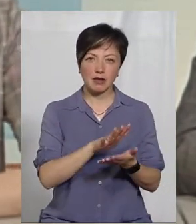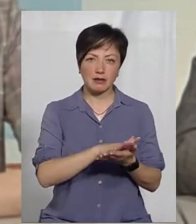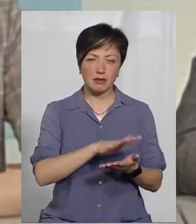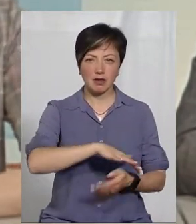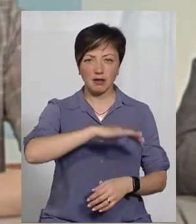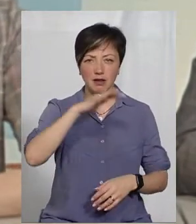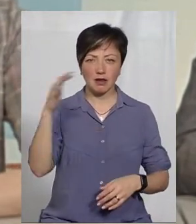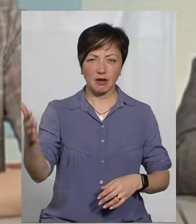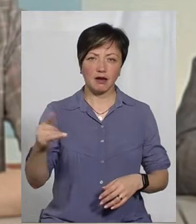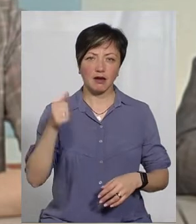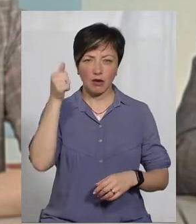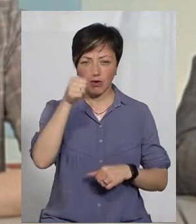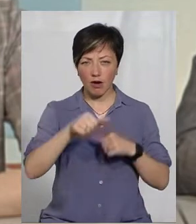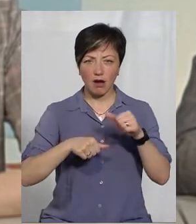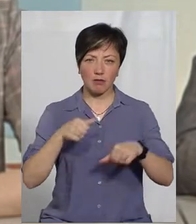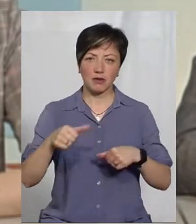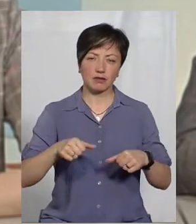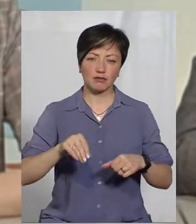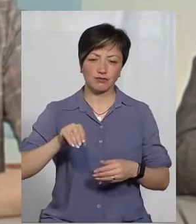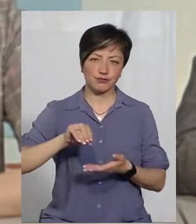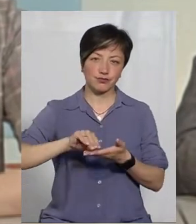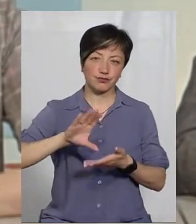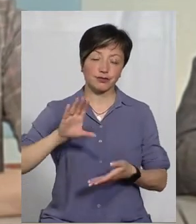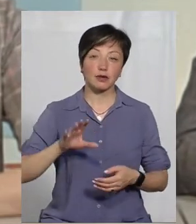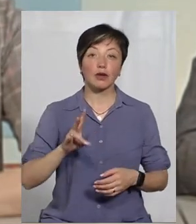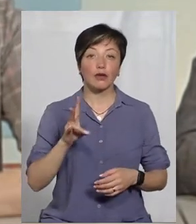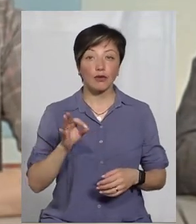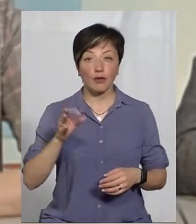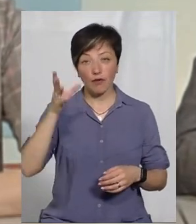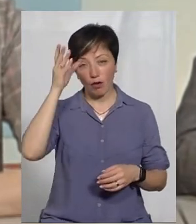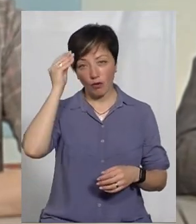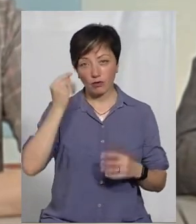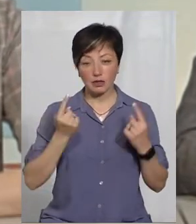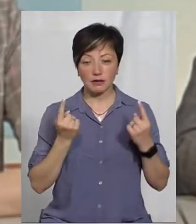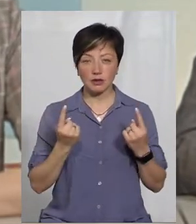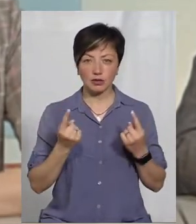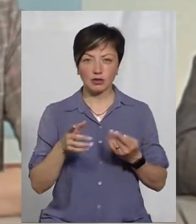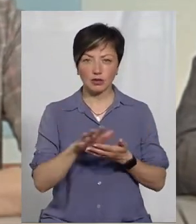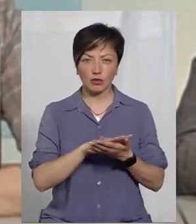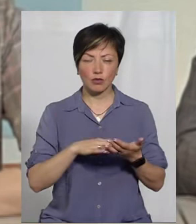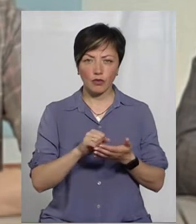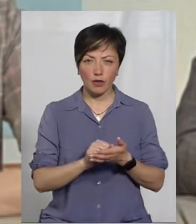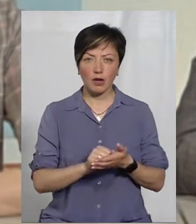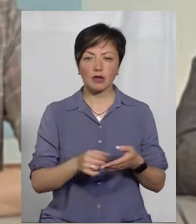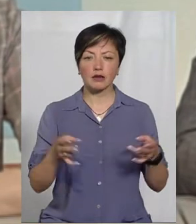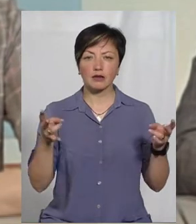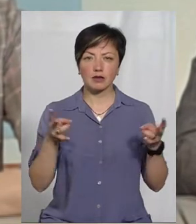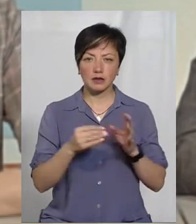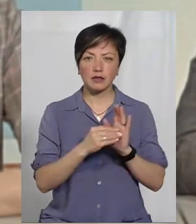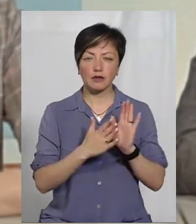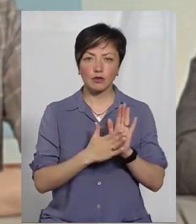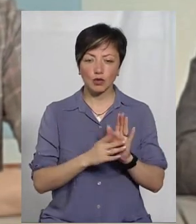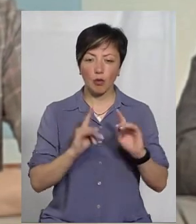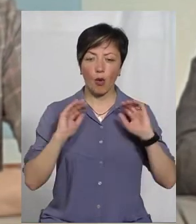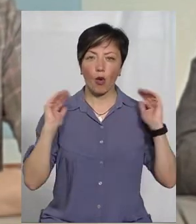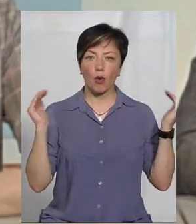там накопичується і роками. Але, враховуючи значні оці руйнування, ми в акті зафіксували, щоб